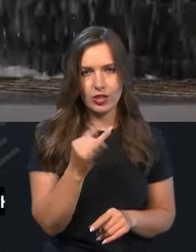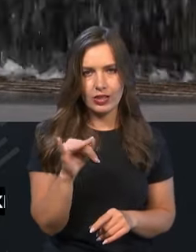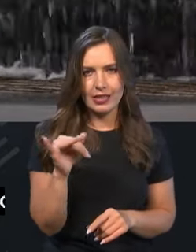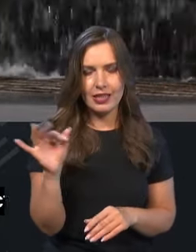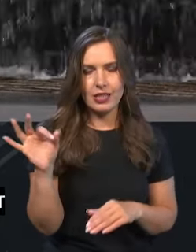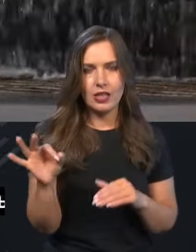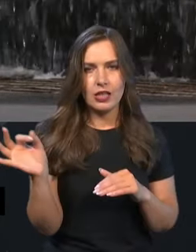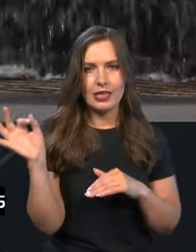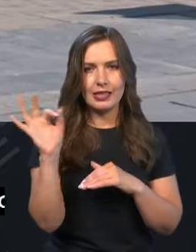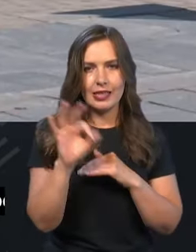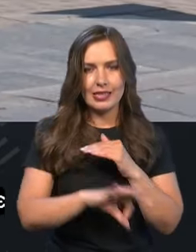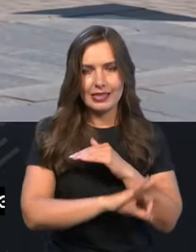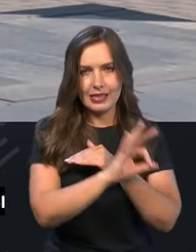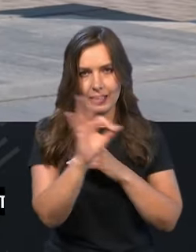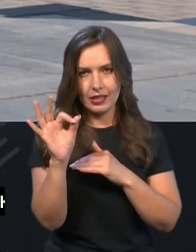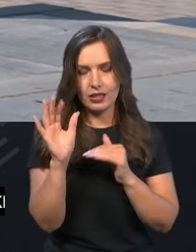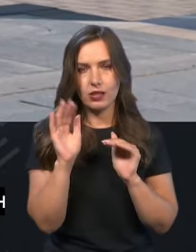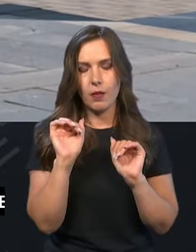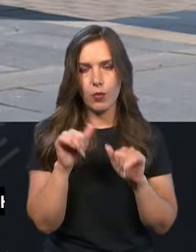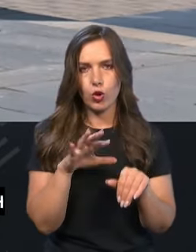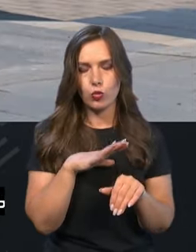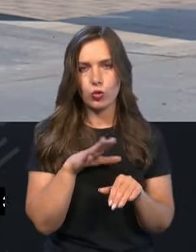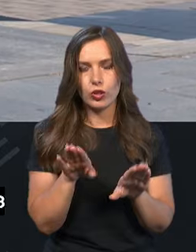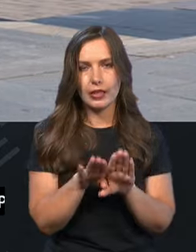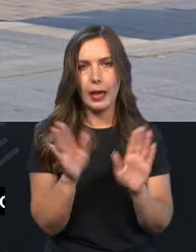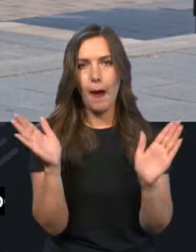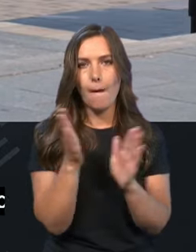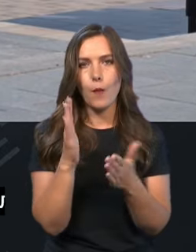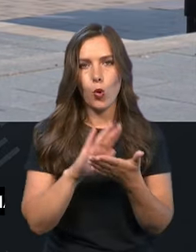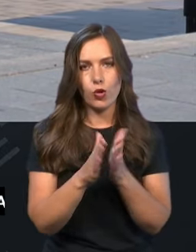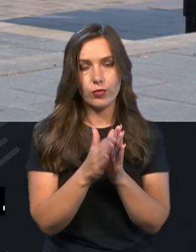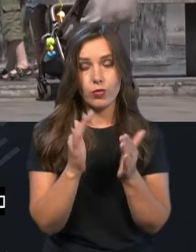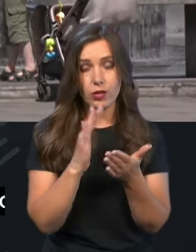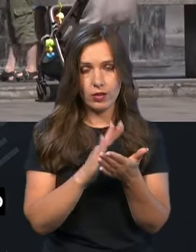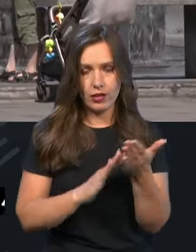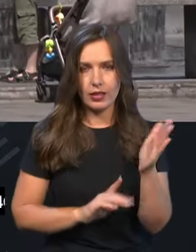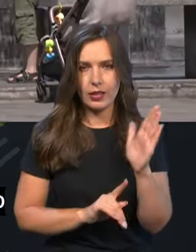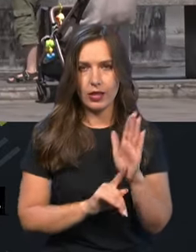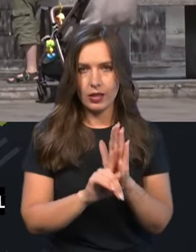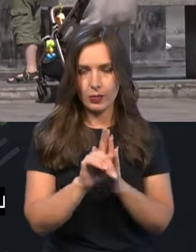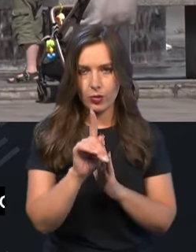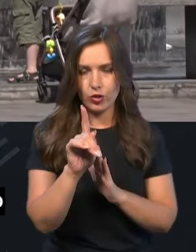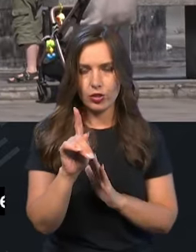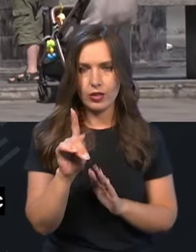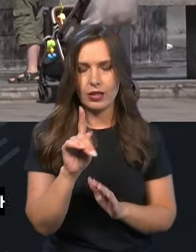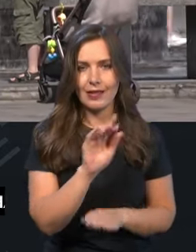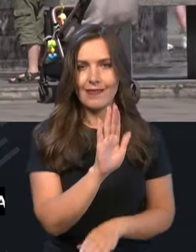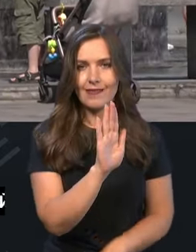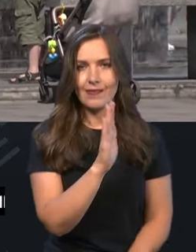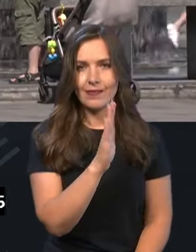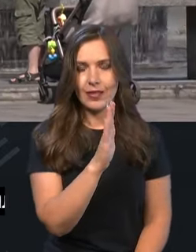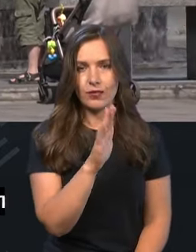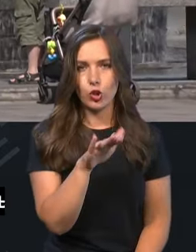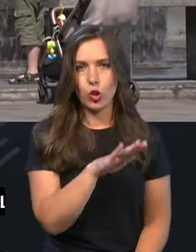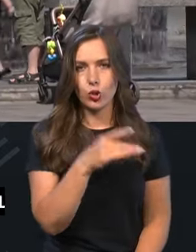буде впливу піддаватися. Можуть бути такі погодні умови. Але надалі, починаючи вже з вівторка, на